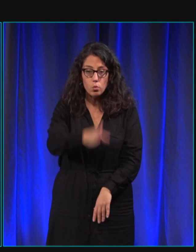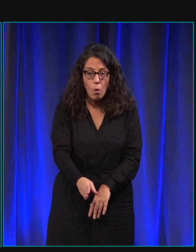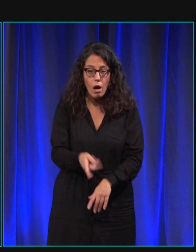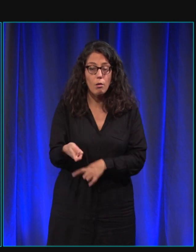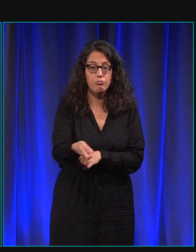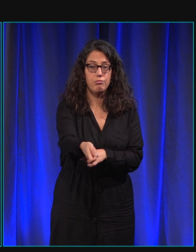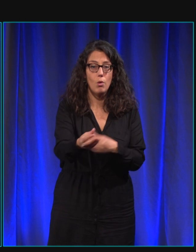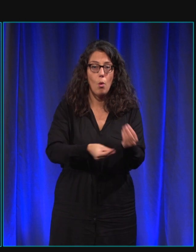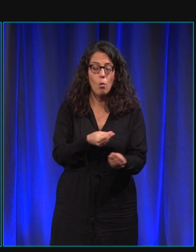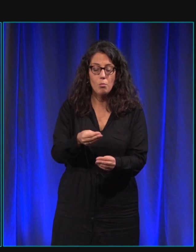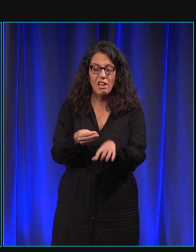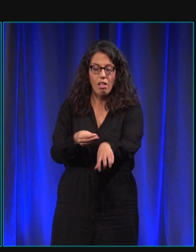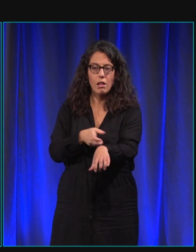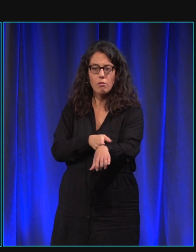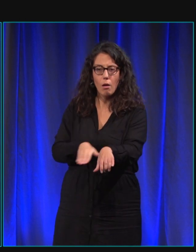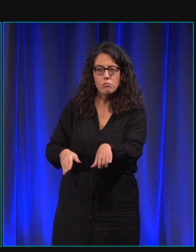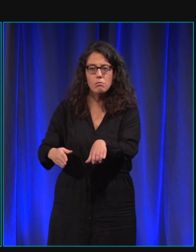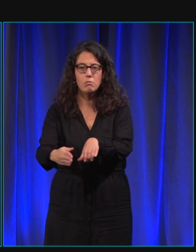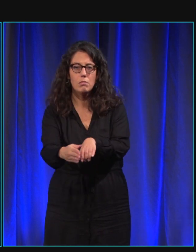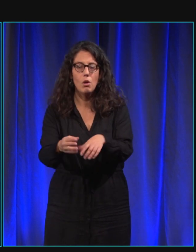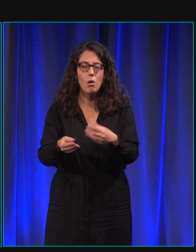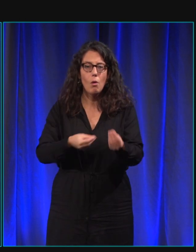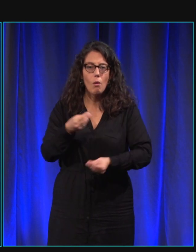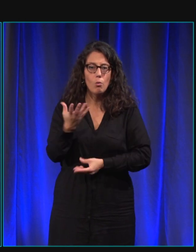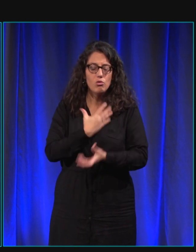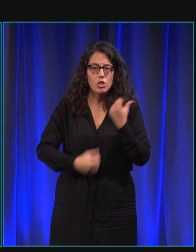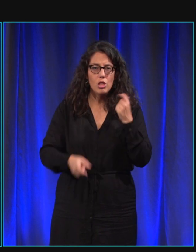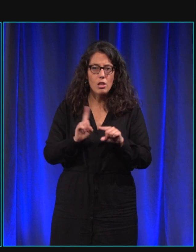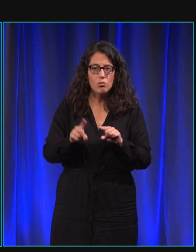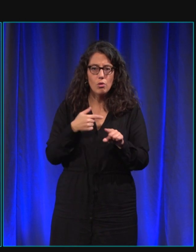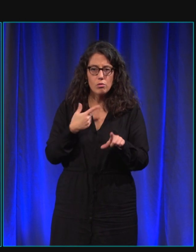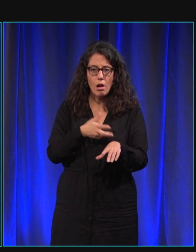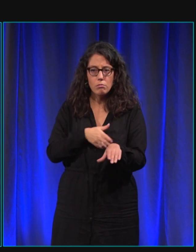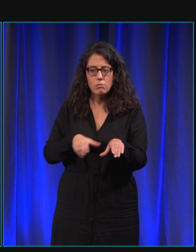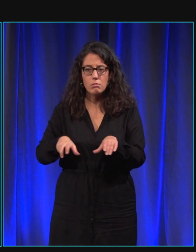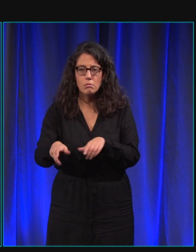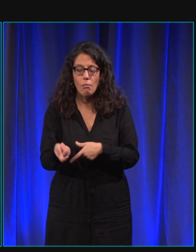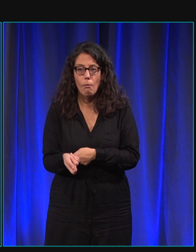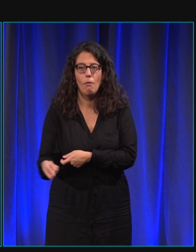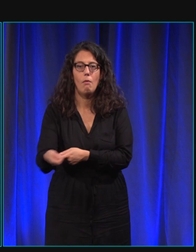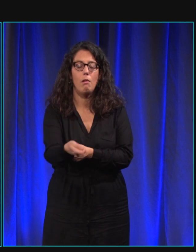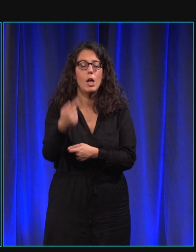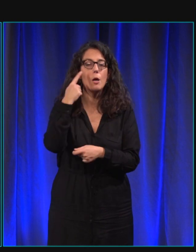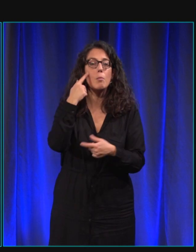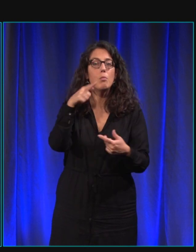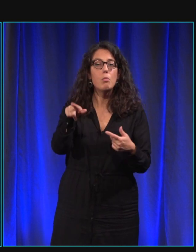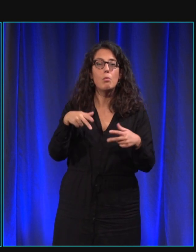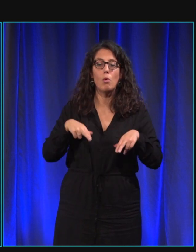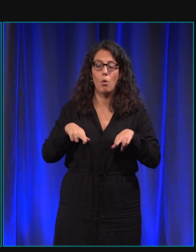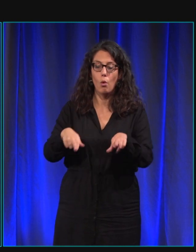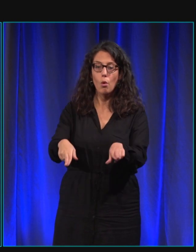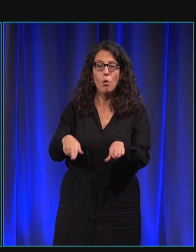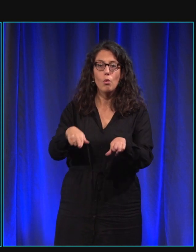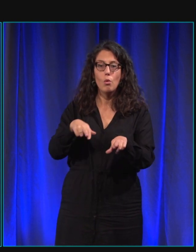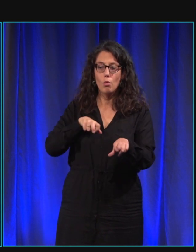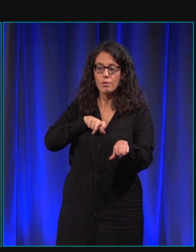après, c'est contourner les obstacles, éviter tout ce qui est gênant. Pour trouver un passage piéton,